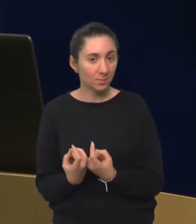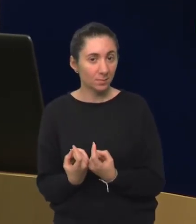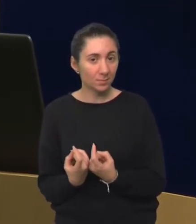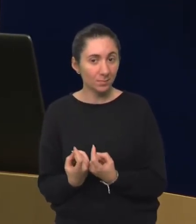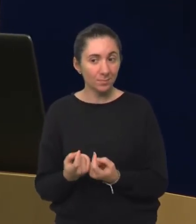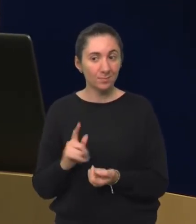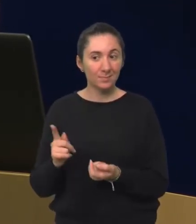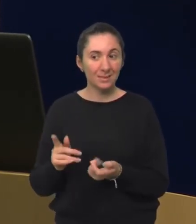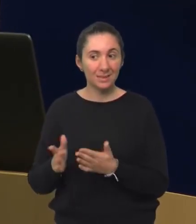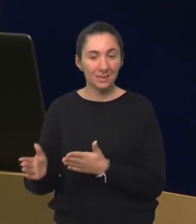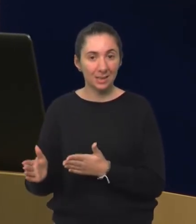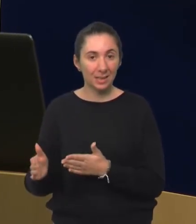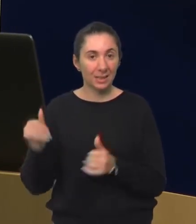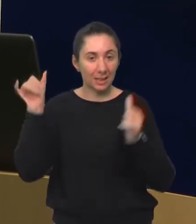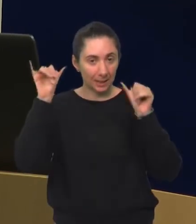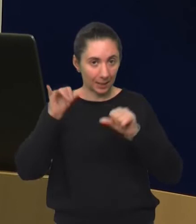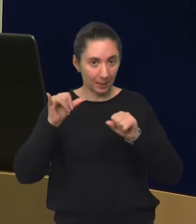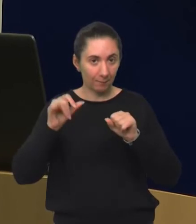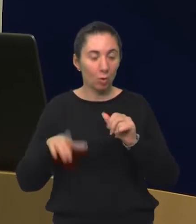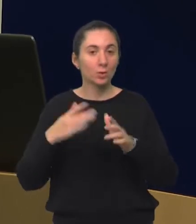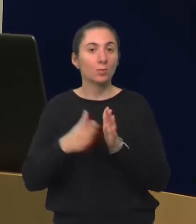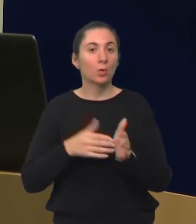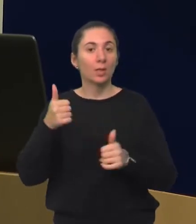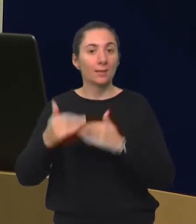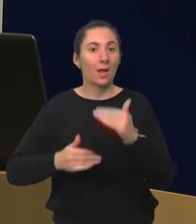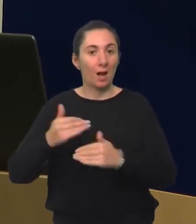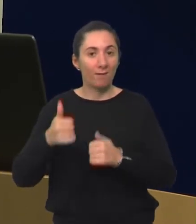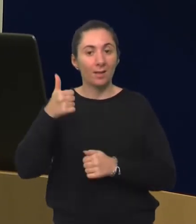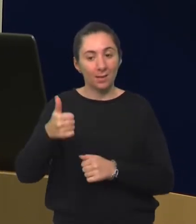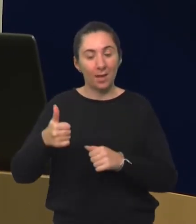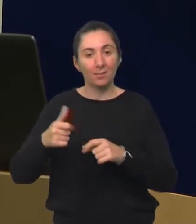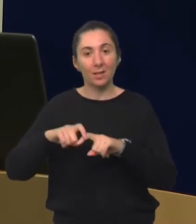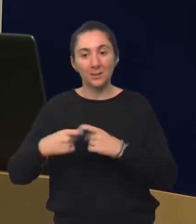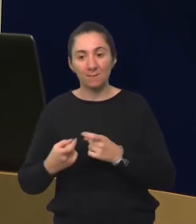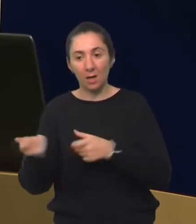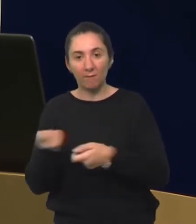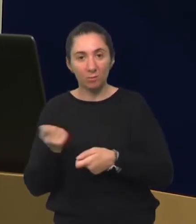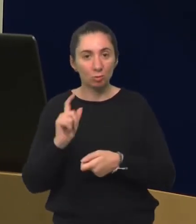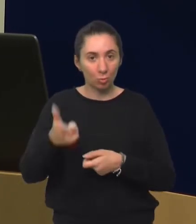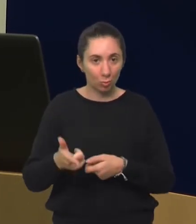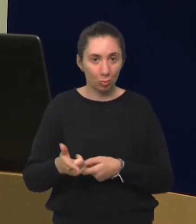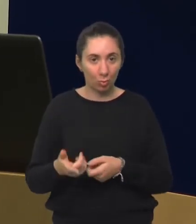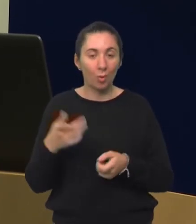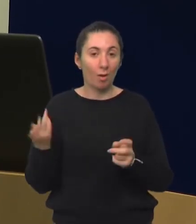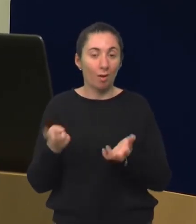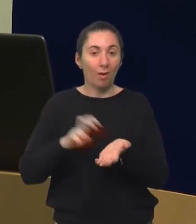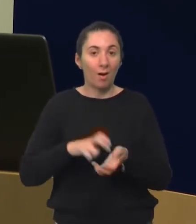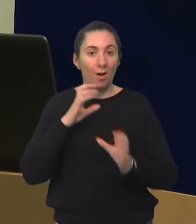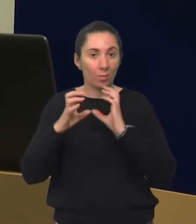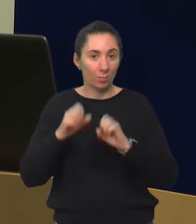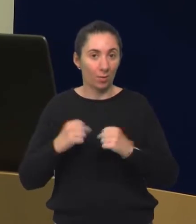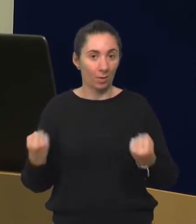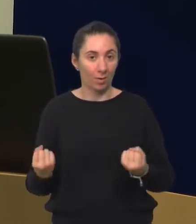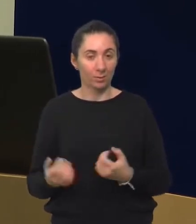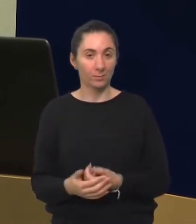pođe po zlu i onda zapravo se pokrene jedna lavina, jer jedna stvar povlači drugu, pogotovo ako se radi o ranom komunikacijskom razvoju.